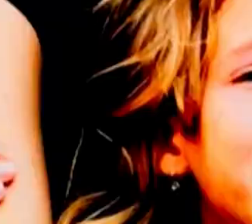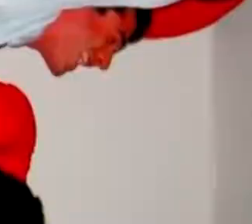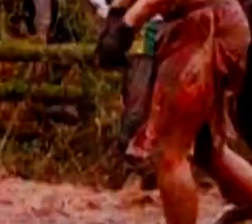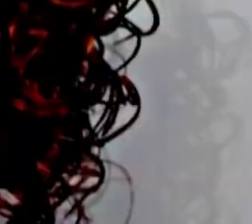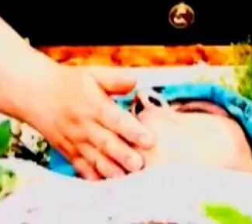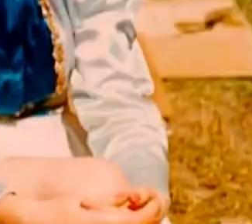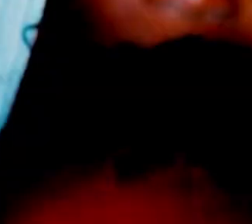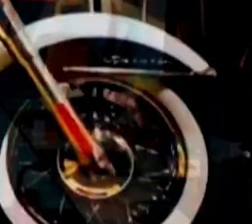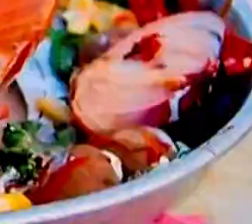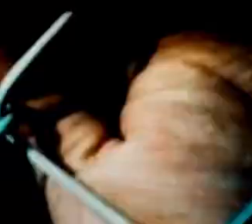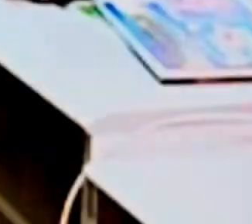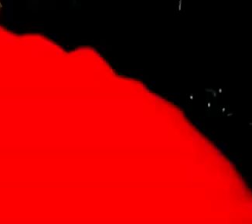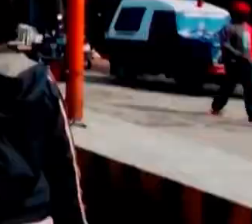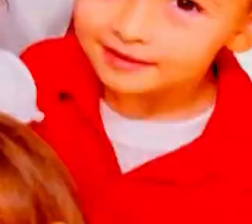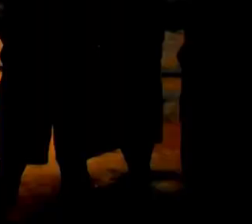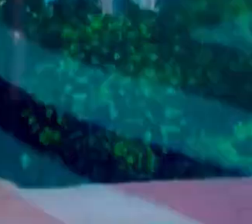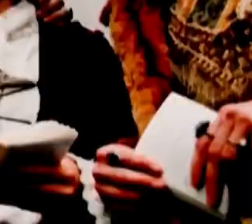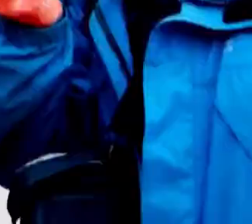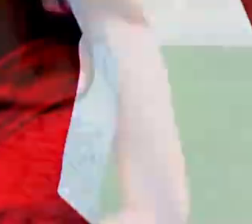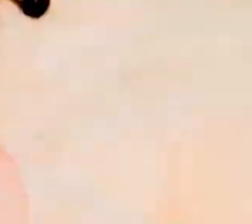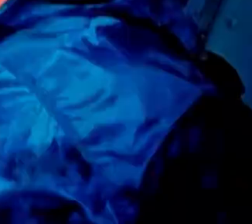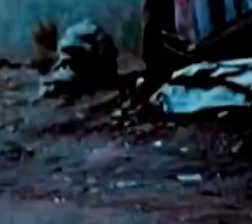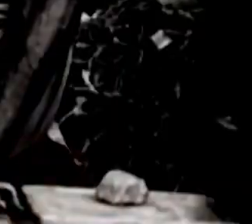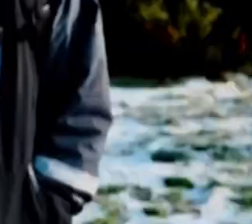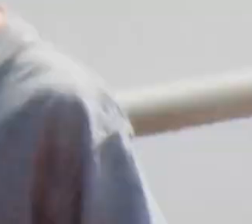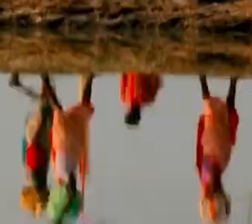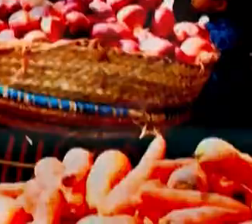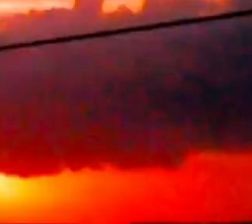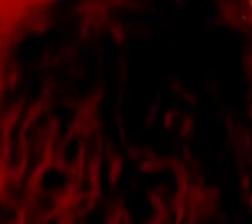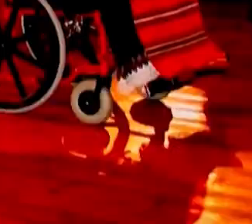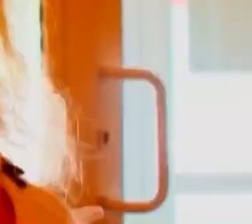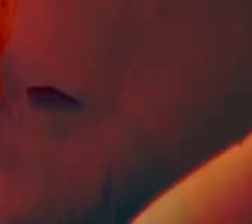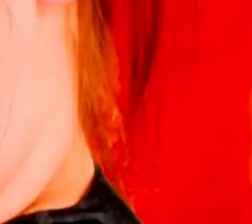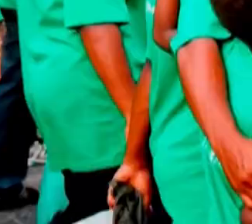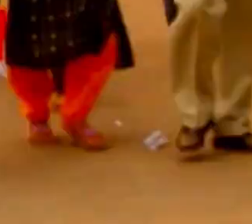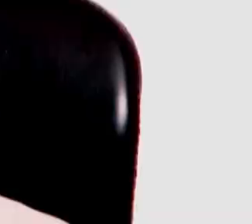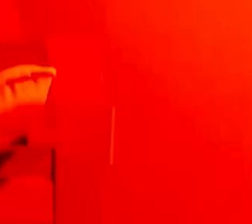nie jesteśmy w stanie podzielić się z sobą, co kto widział.